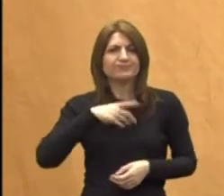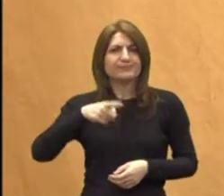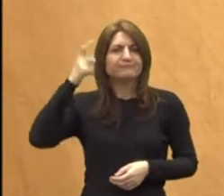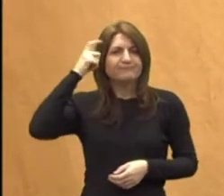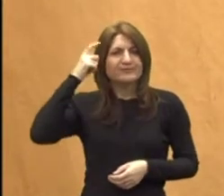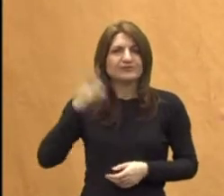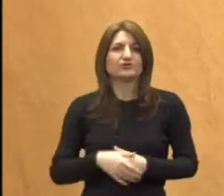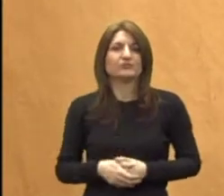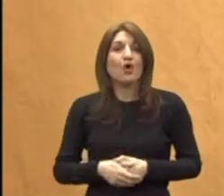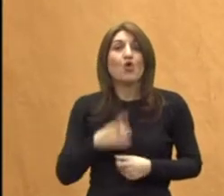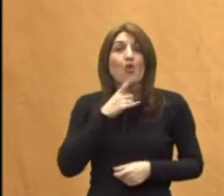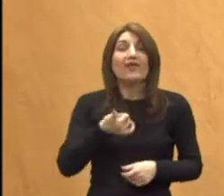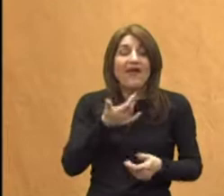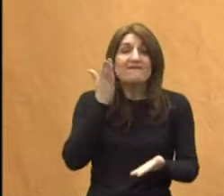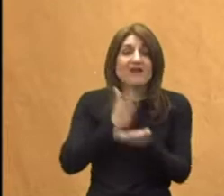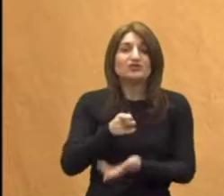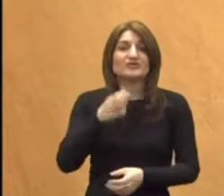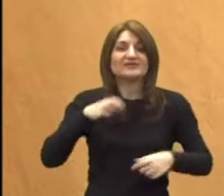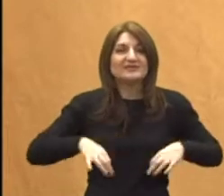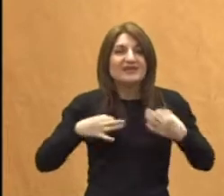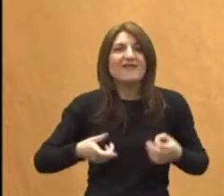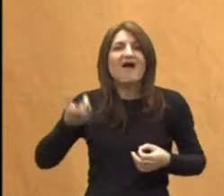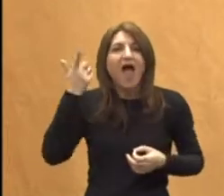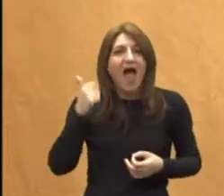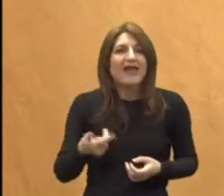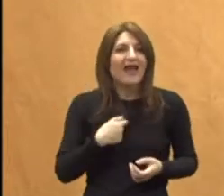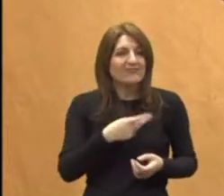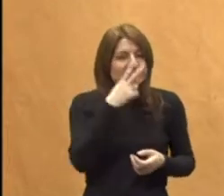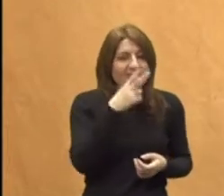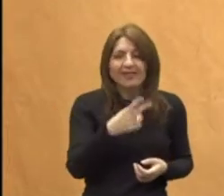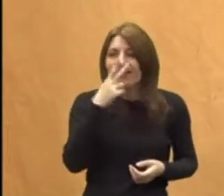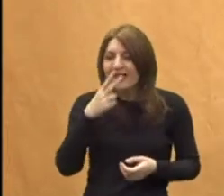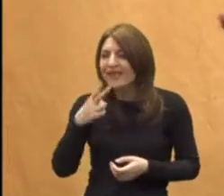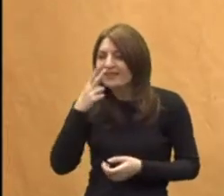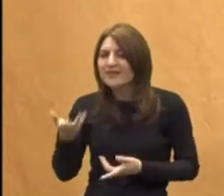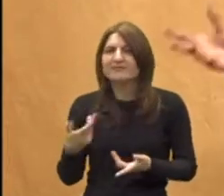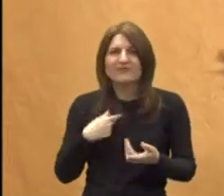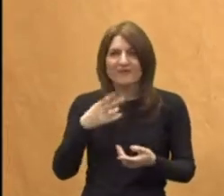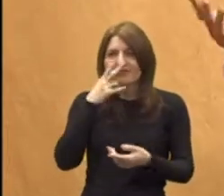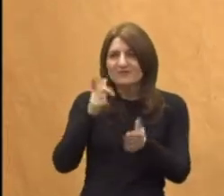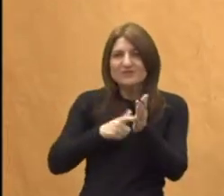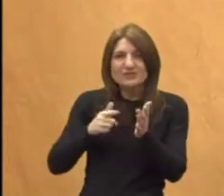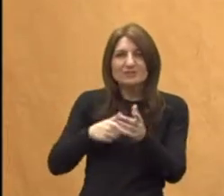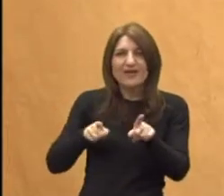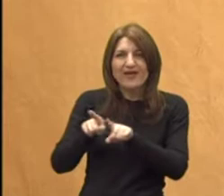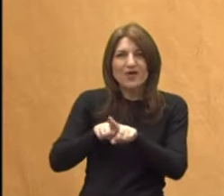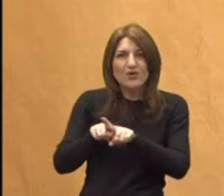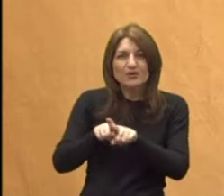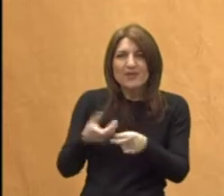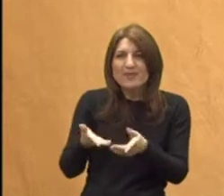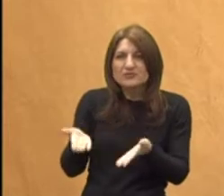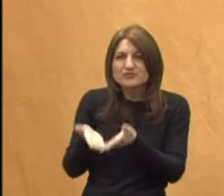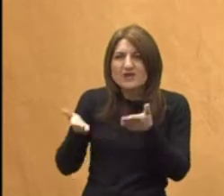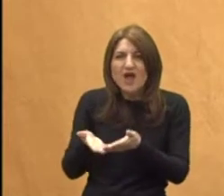koji su već zdravi, ali mogu biti u jednim odnosima, kao što vidimo da roditelj često puta nameće neke stavove,